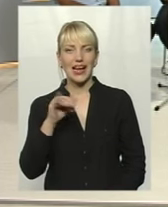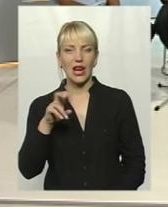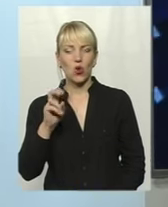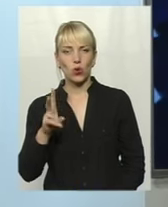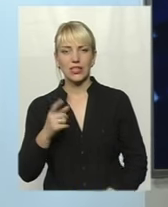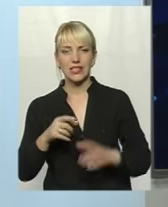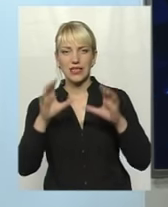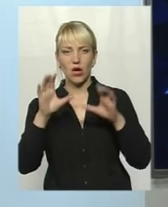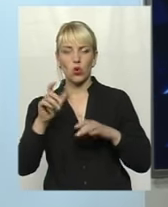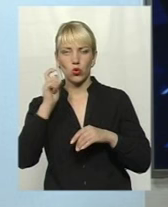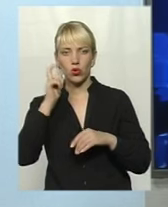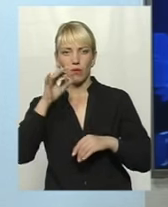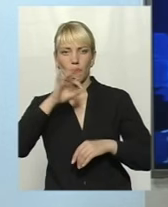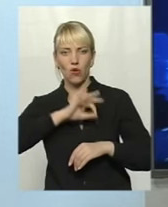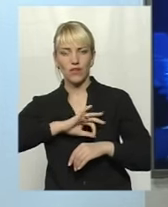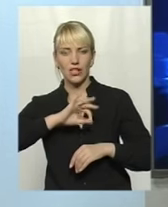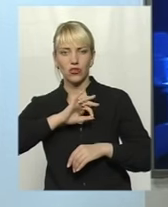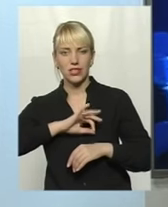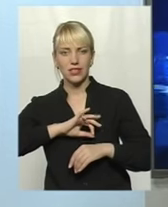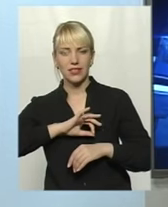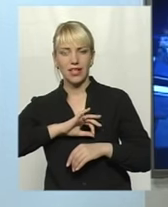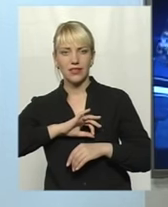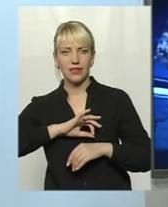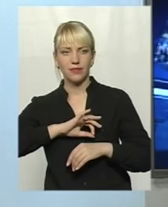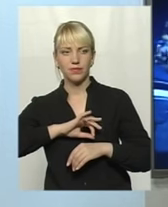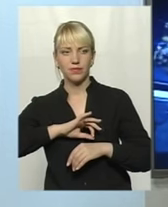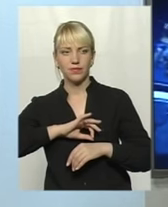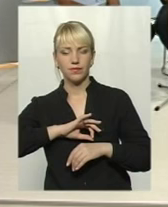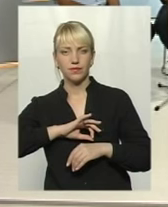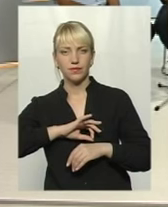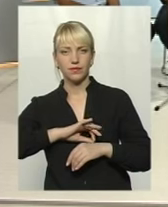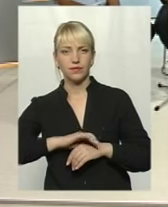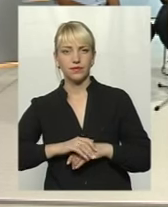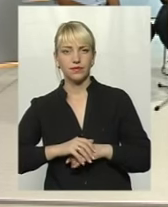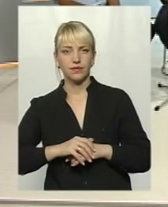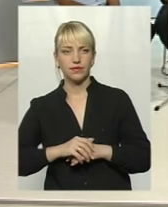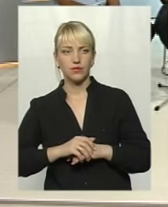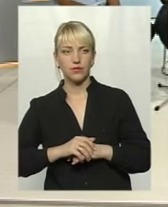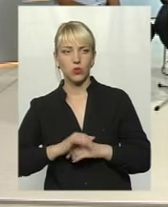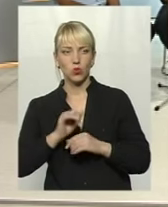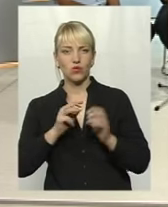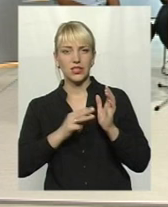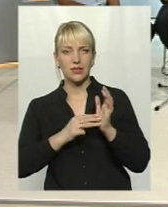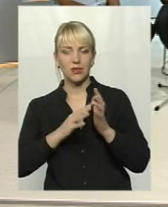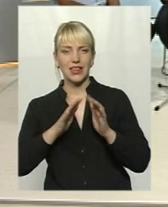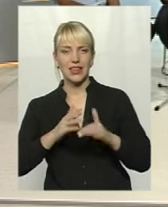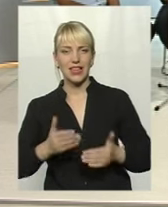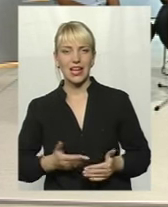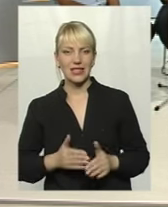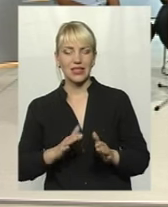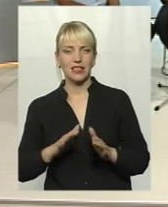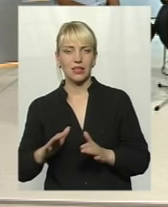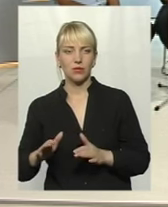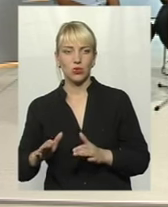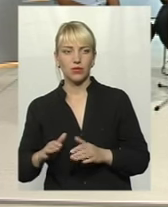України використання гельбіцелів вблизи населених пунктів. Обручення їм витяги